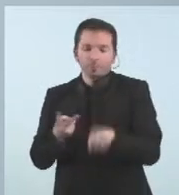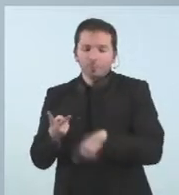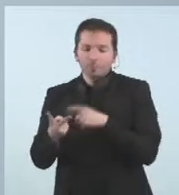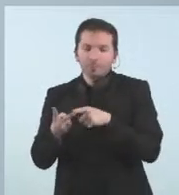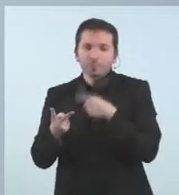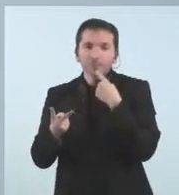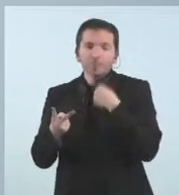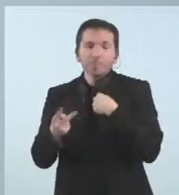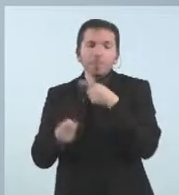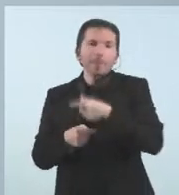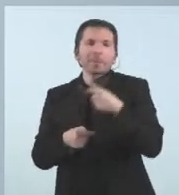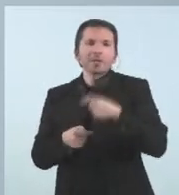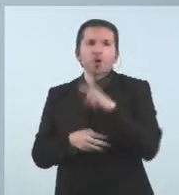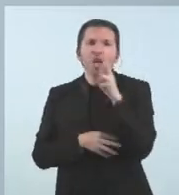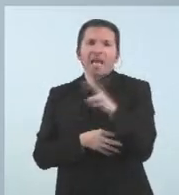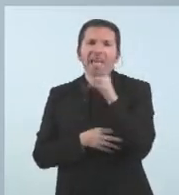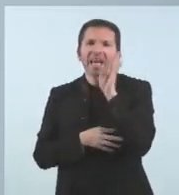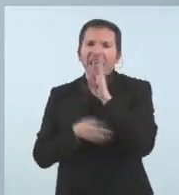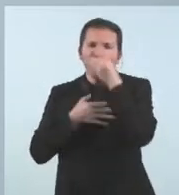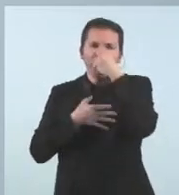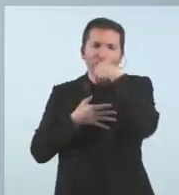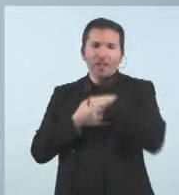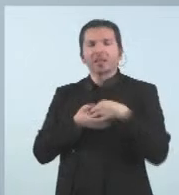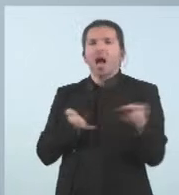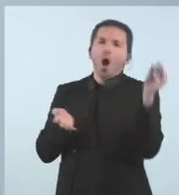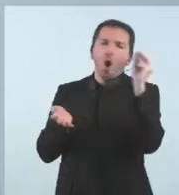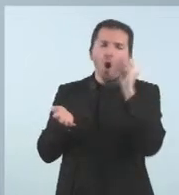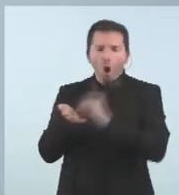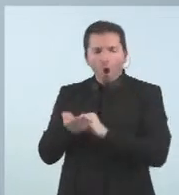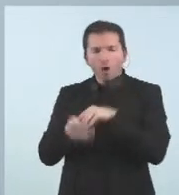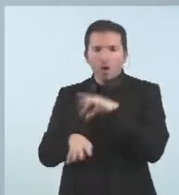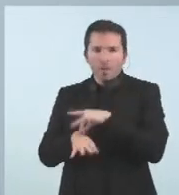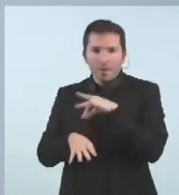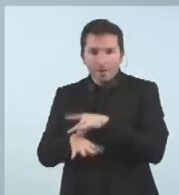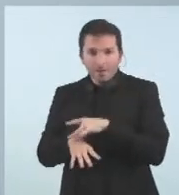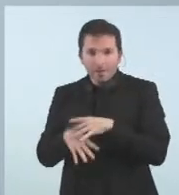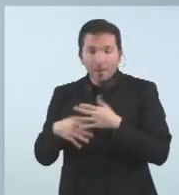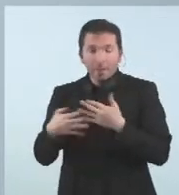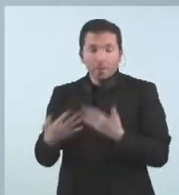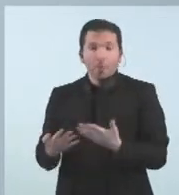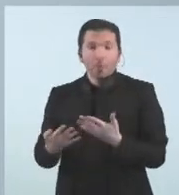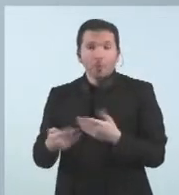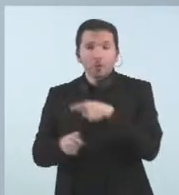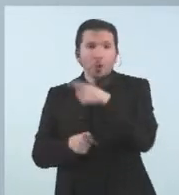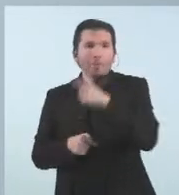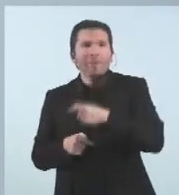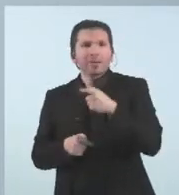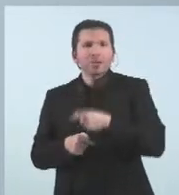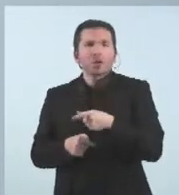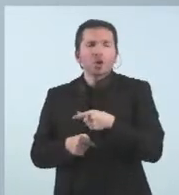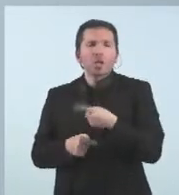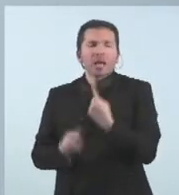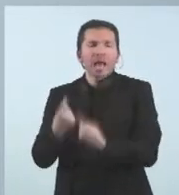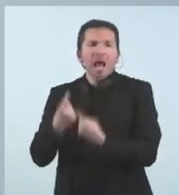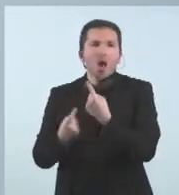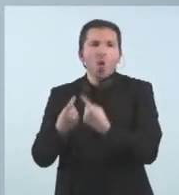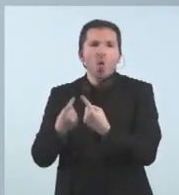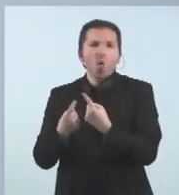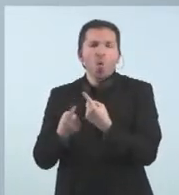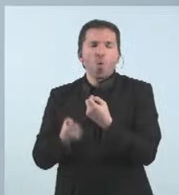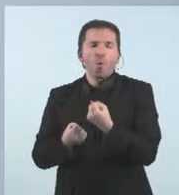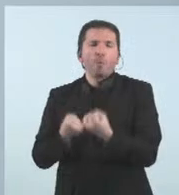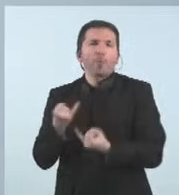reinfecten majoritàriament i per el que diu la biografia nosaltres tenim una nen molt petita són persones que tenen algun trastorn de la immunitat per